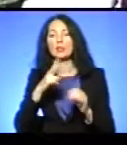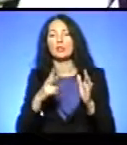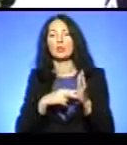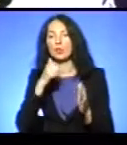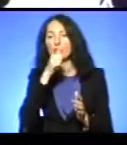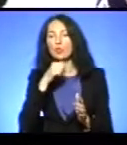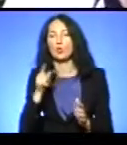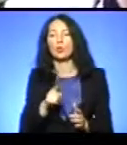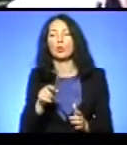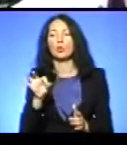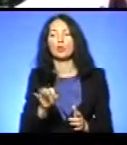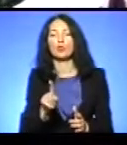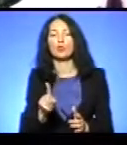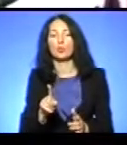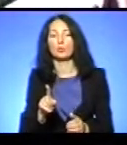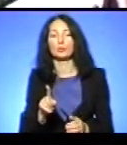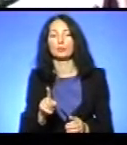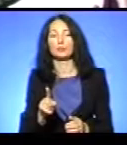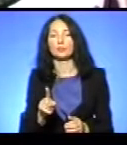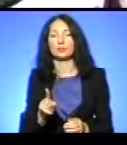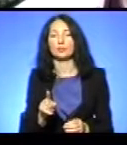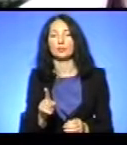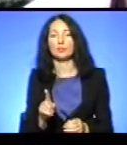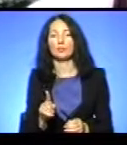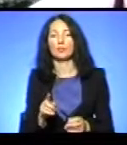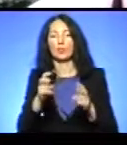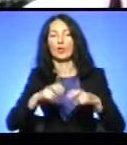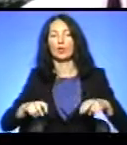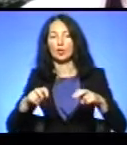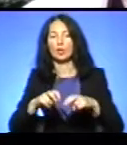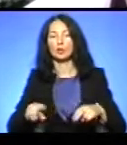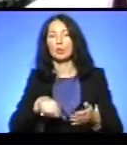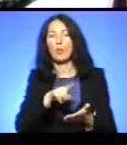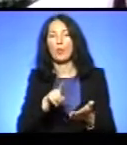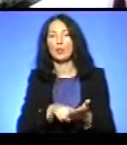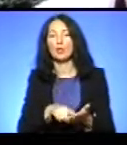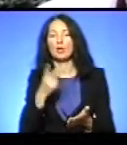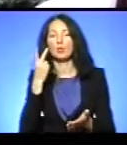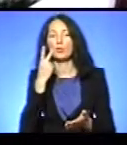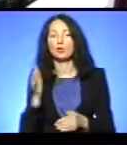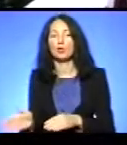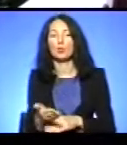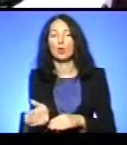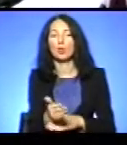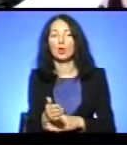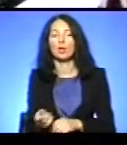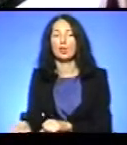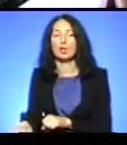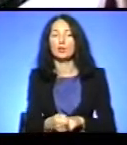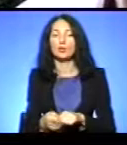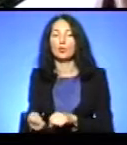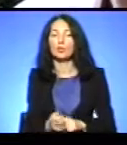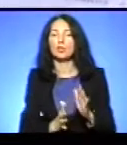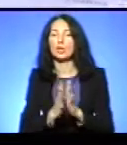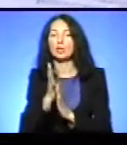про те, щоб розглянути питання постійного прибирання та скошення трави за адресою